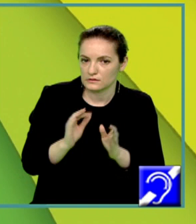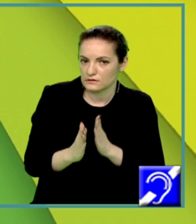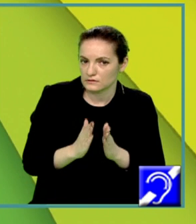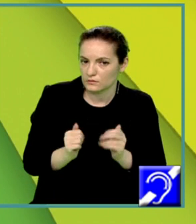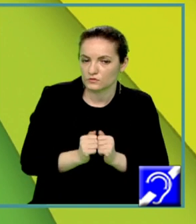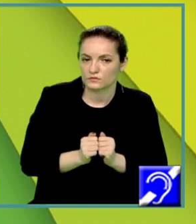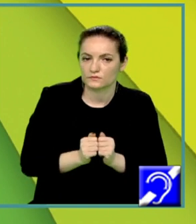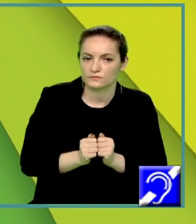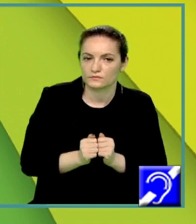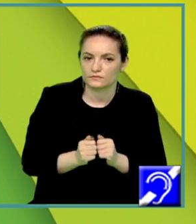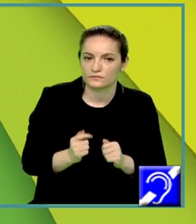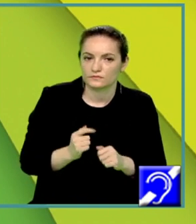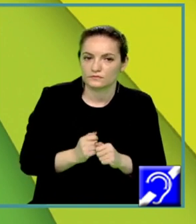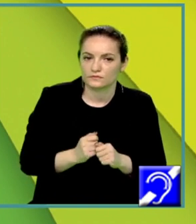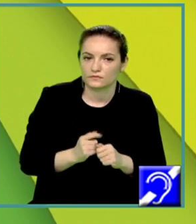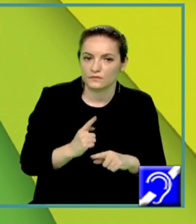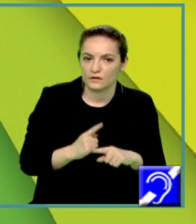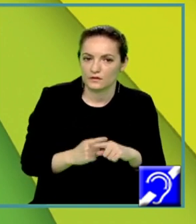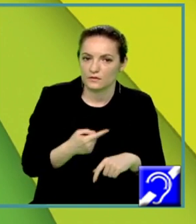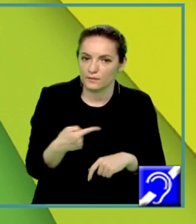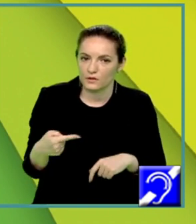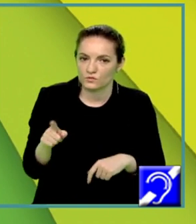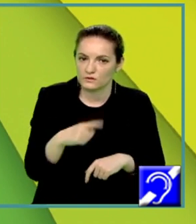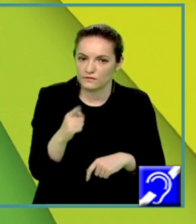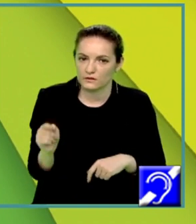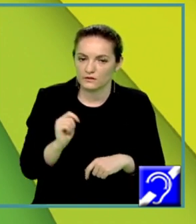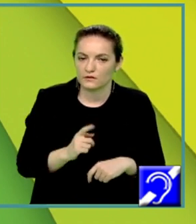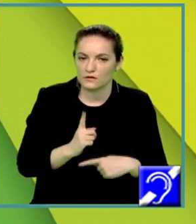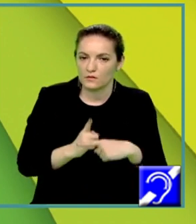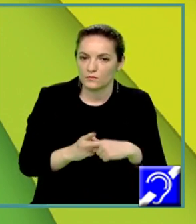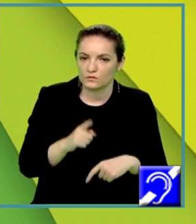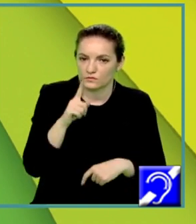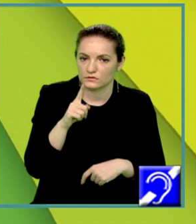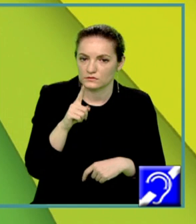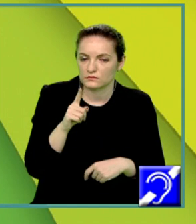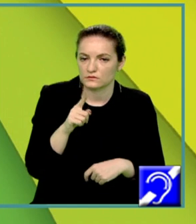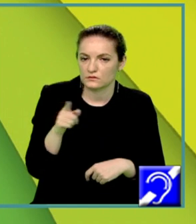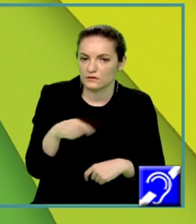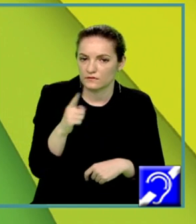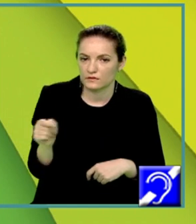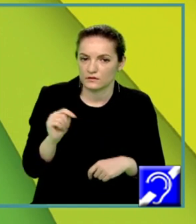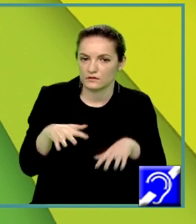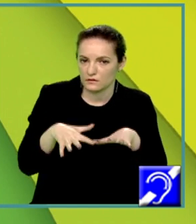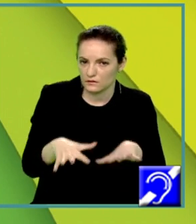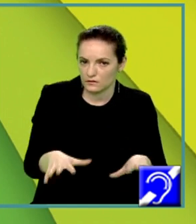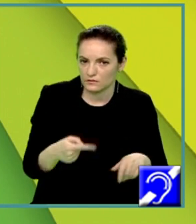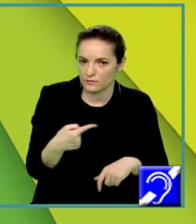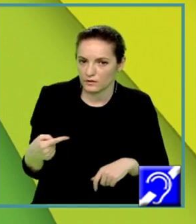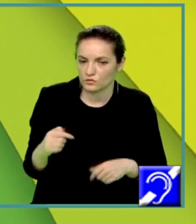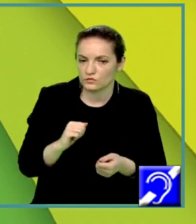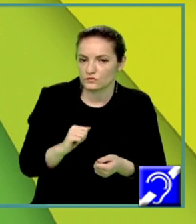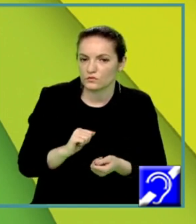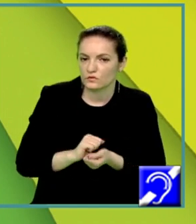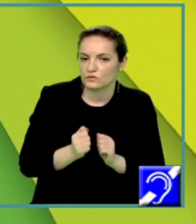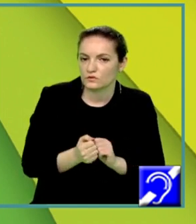minus 1. x merge de la minus infinit la plus infinit, iar rădăcinile sunt minus 1 și